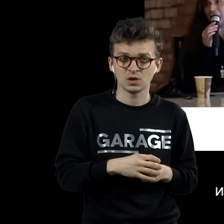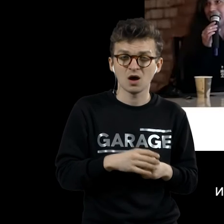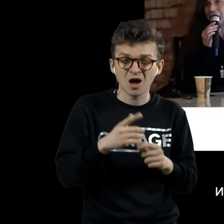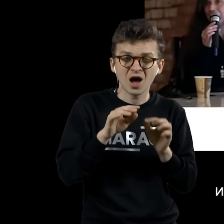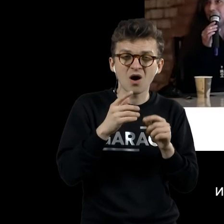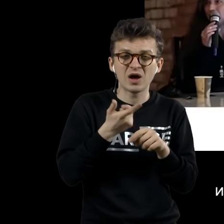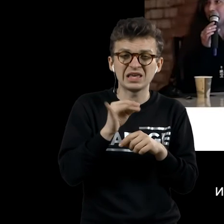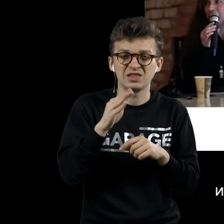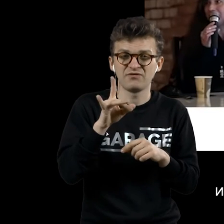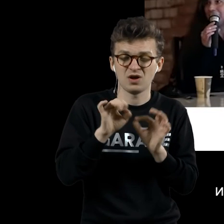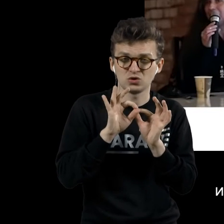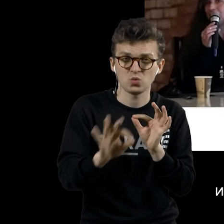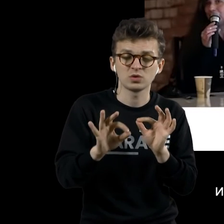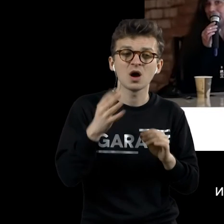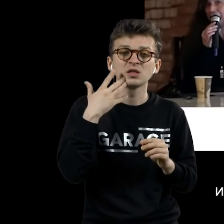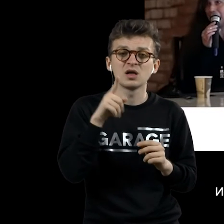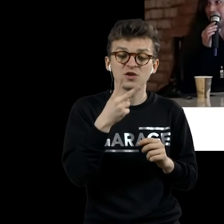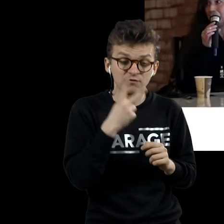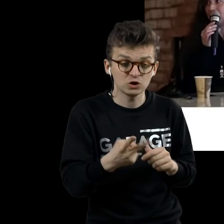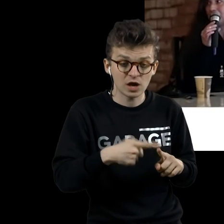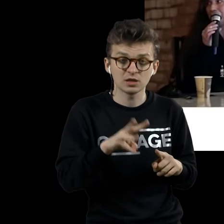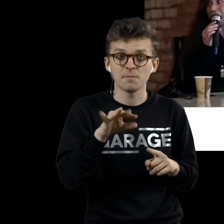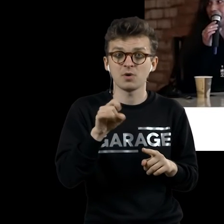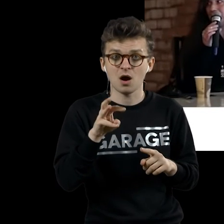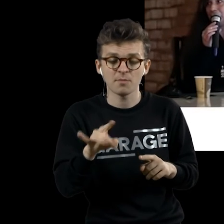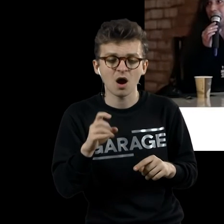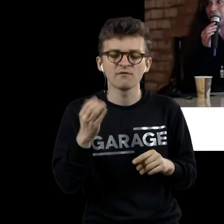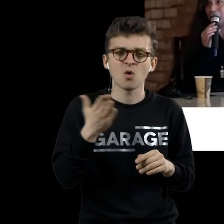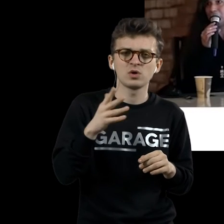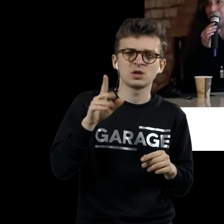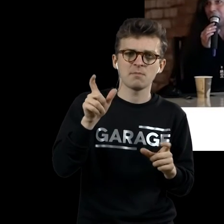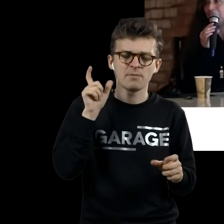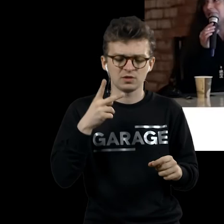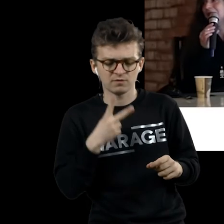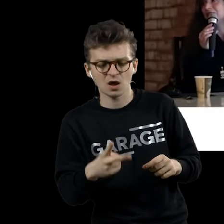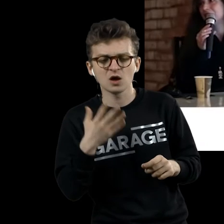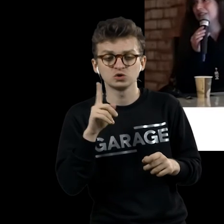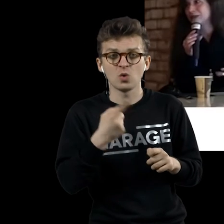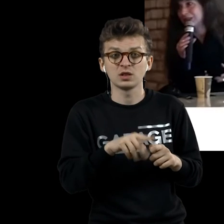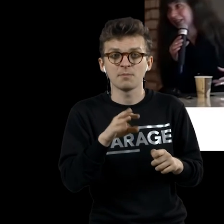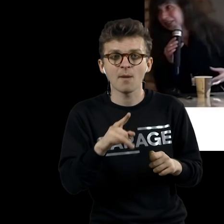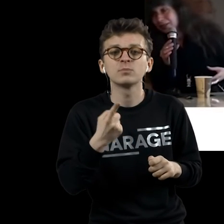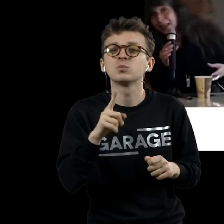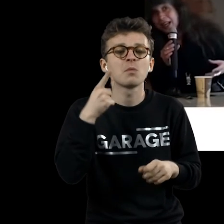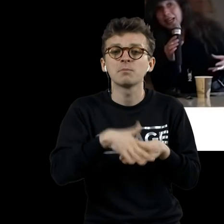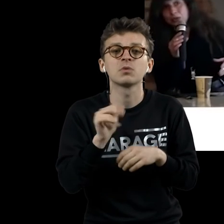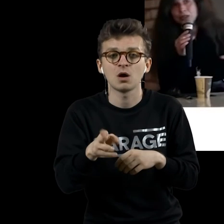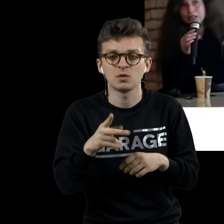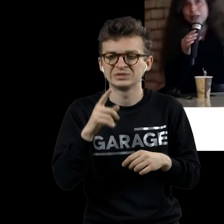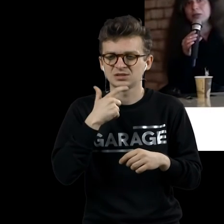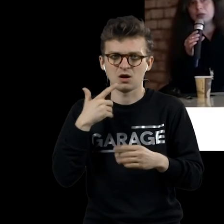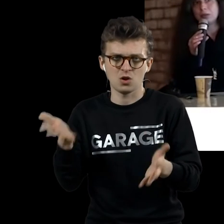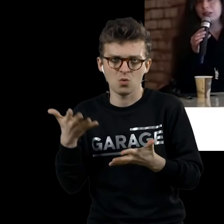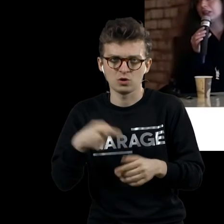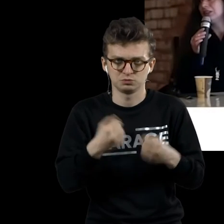Инфратонкая. В какой момент ты видишь, это мрамор, а в какой момент ты понимаешь, что это мрамор, потому что это явно тяжелее, чем сахар. Ну